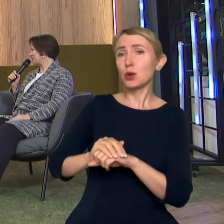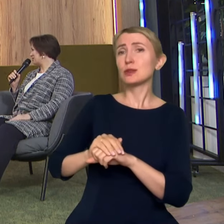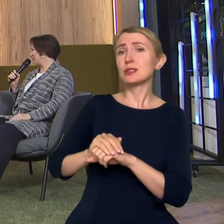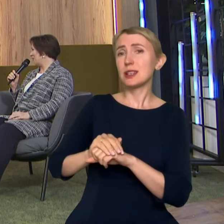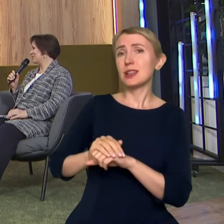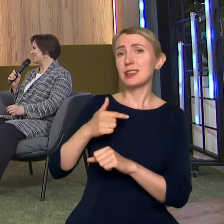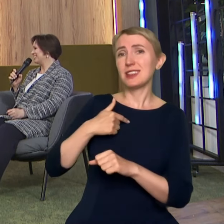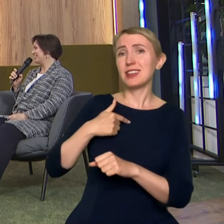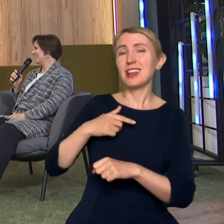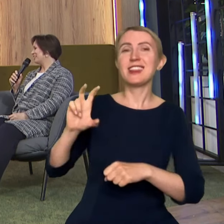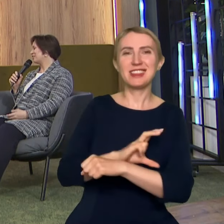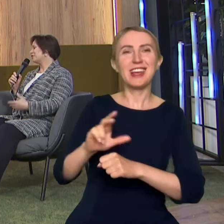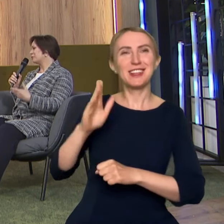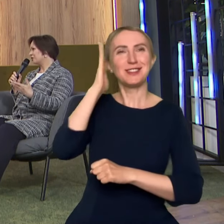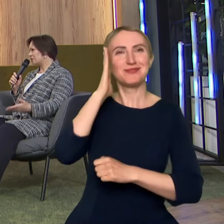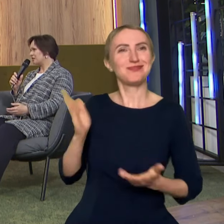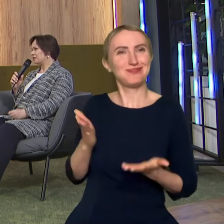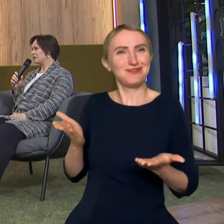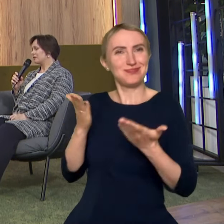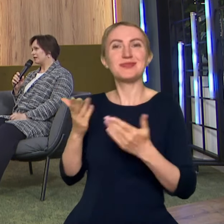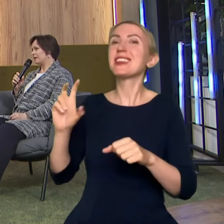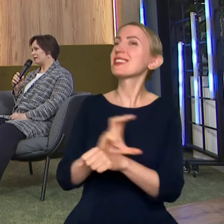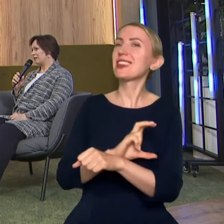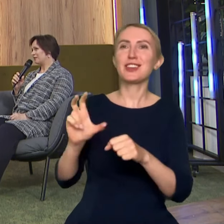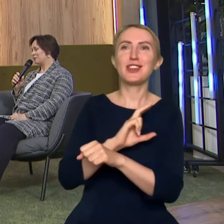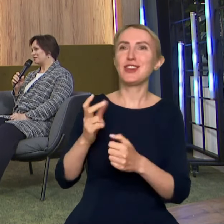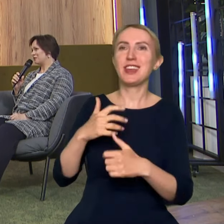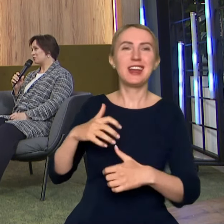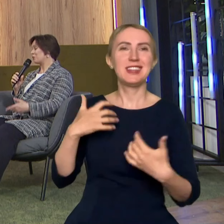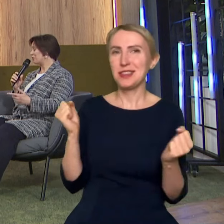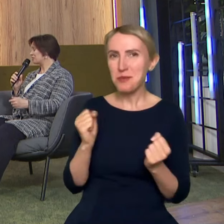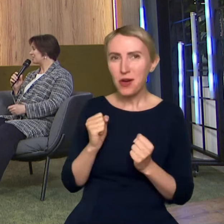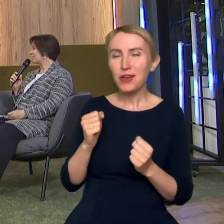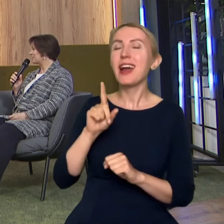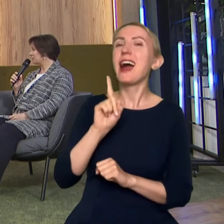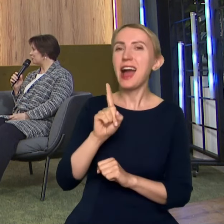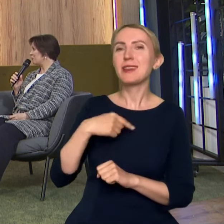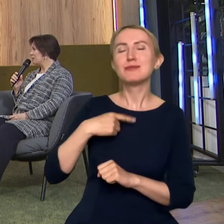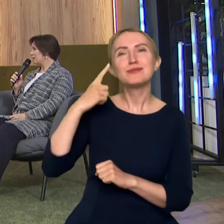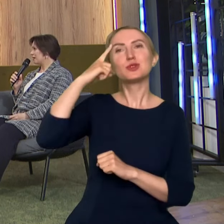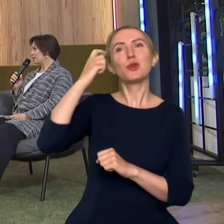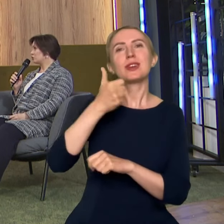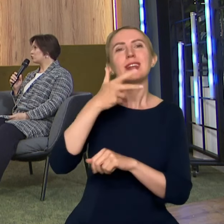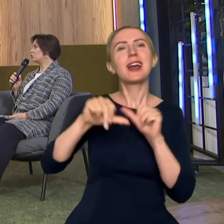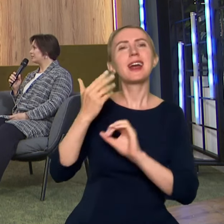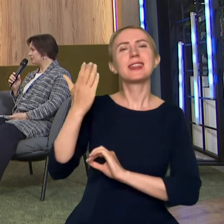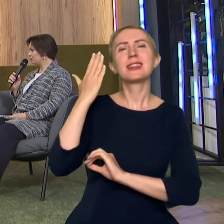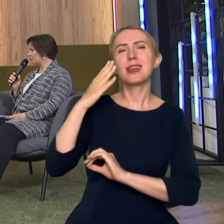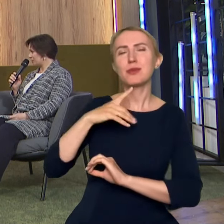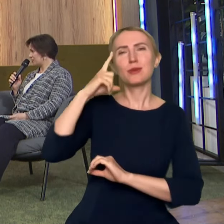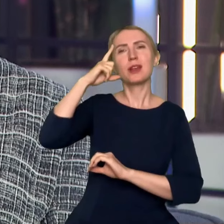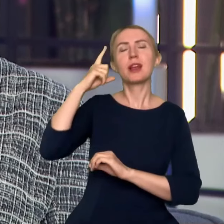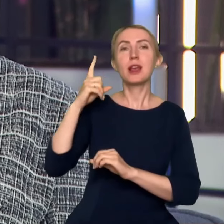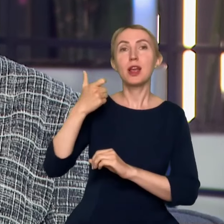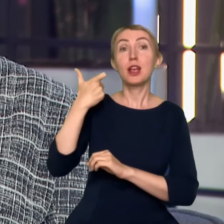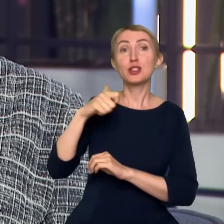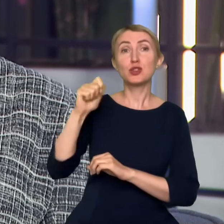entuzjastką i technologia mnie nie przeraża. Natomiast przypomniała mi się kilka lat temu, stuletni